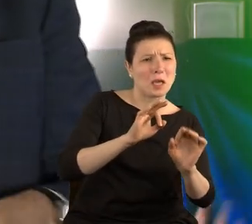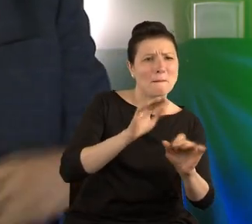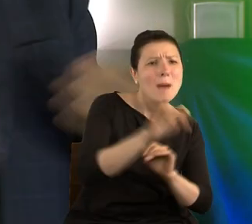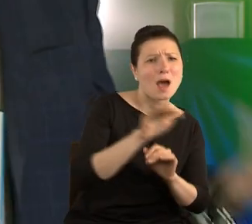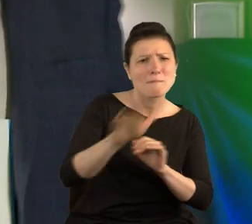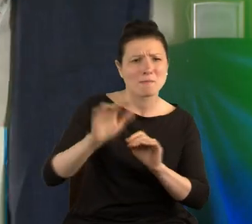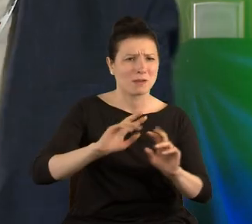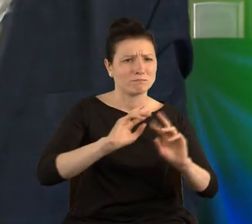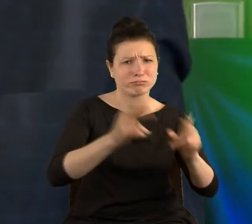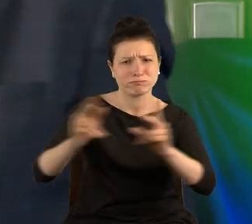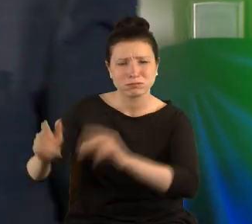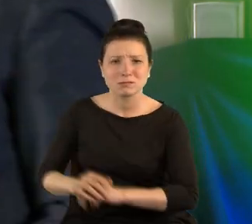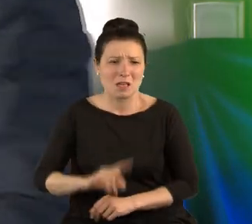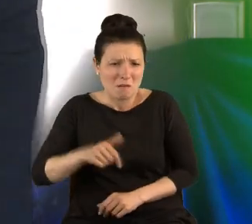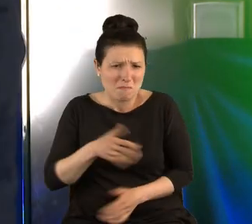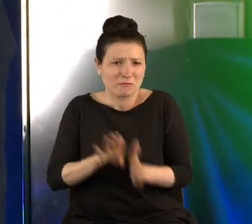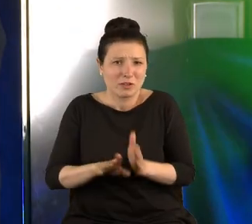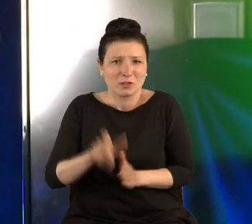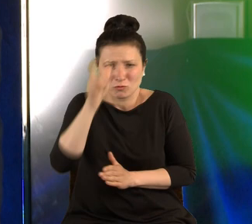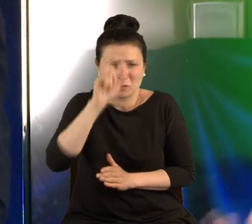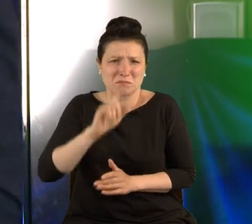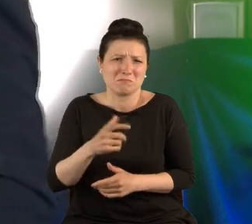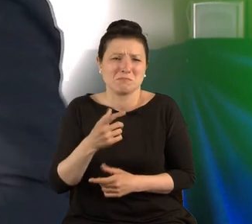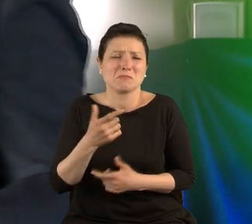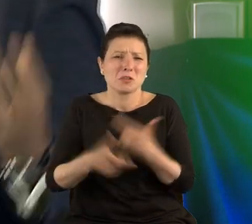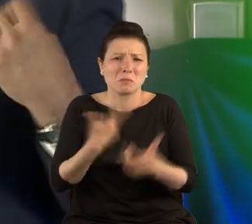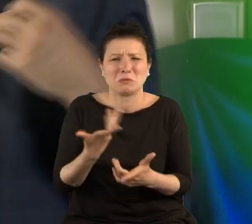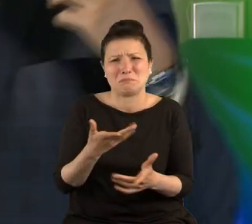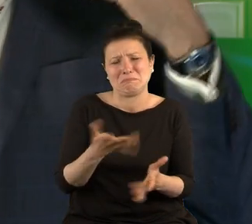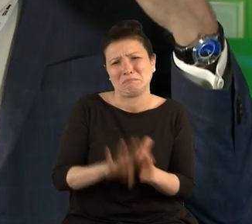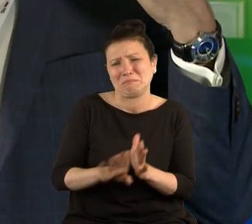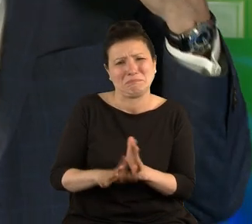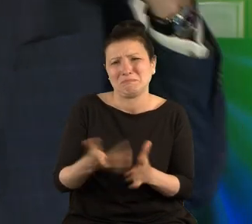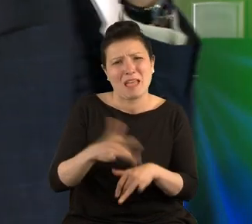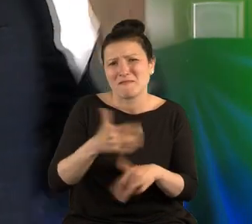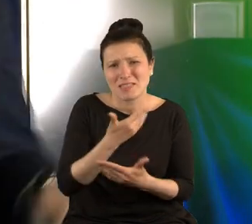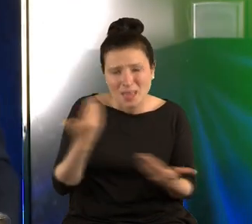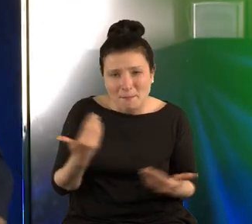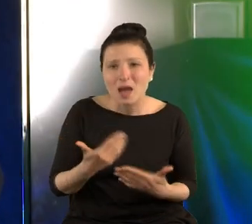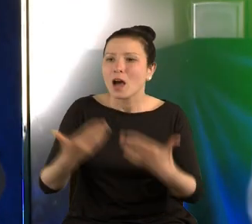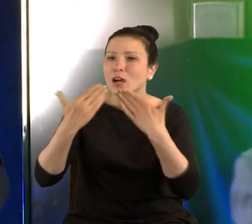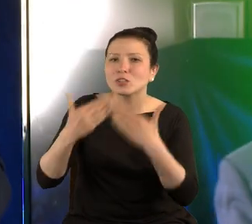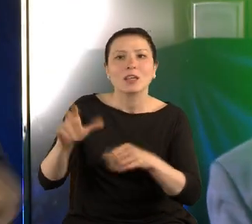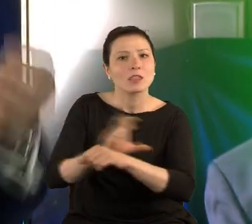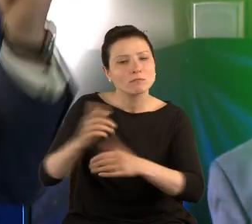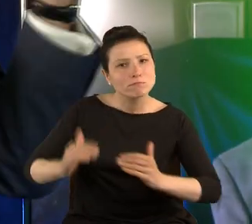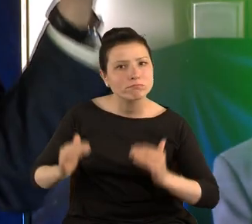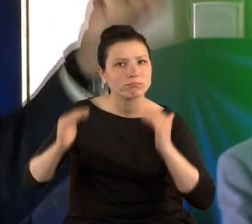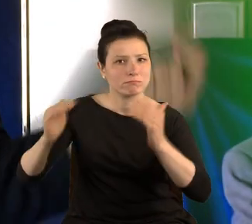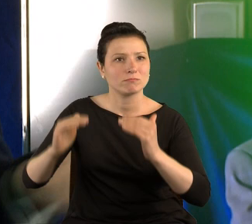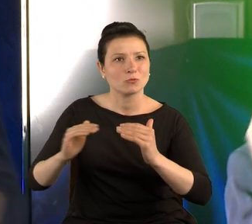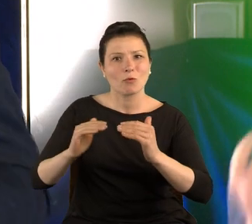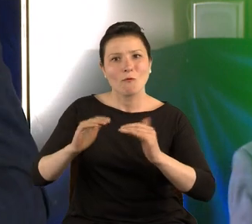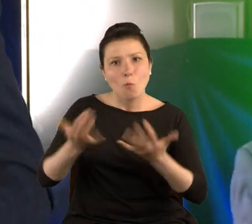zwykli zjadacze chleba robimy to nieudolnie, natomiast dzięki wysokim technologiom robimy to